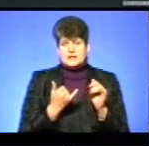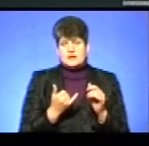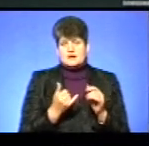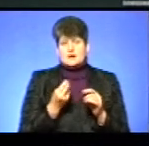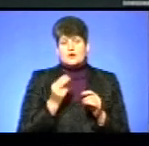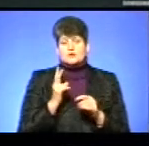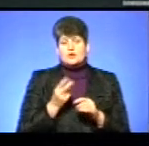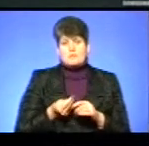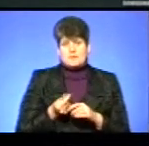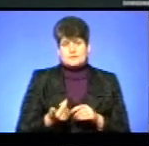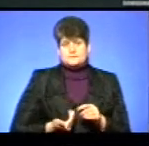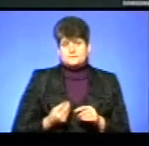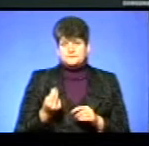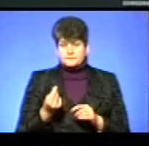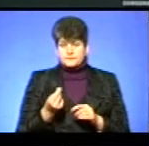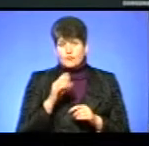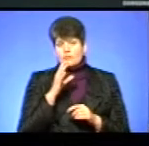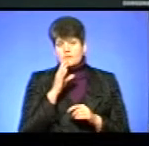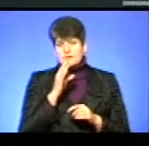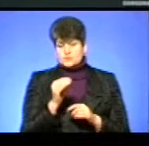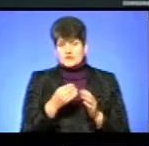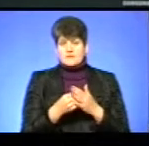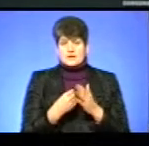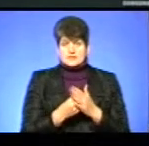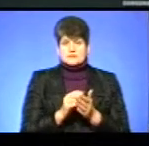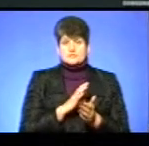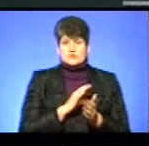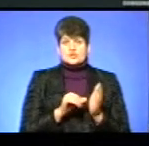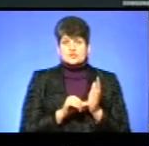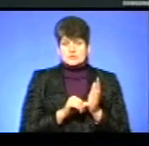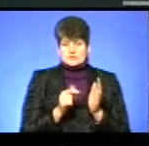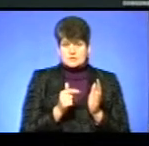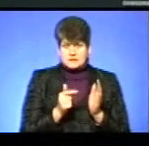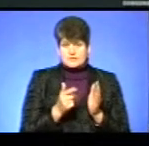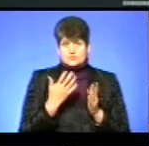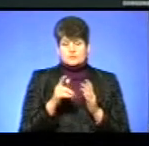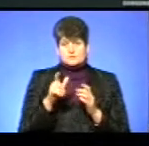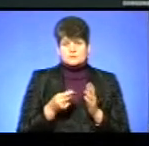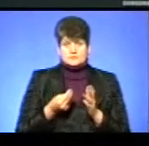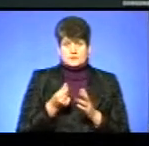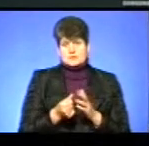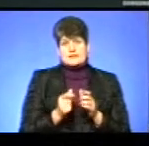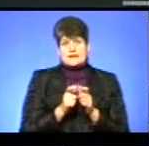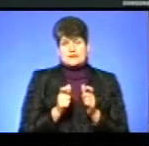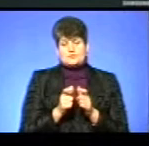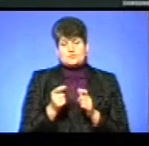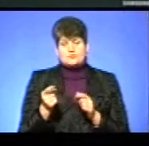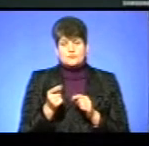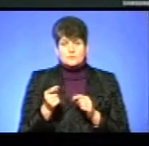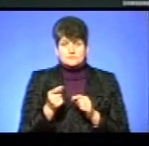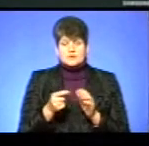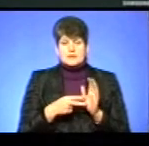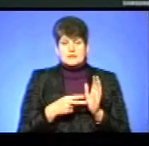хто розраховується готівкою. У маршрутках вартість проїзду становила 6 гривень, якщо пасажир платив за проїзд карткою тернополянина,